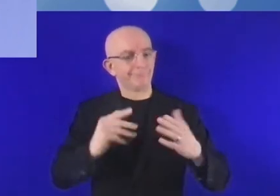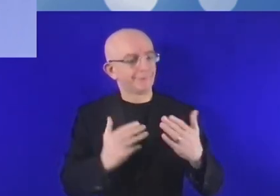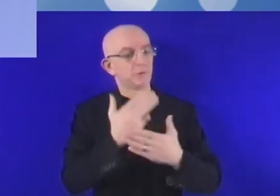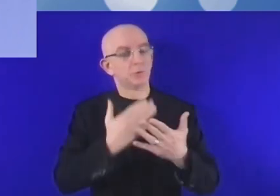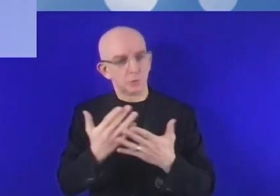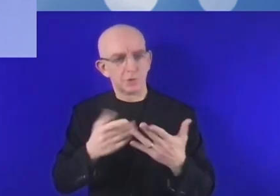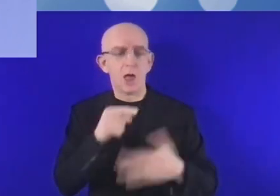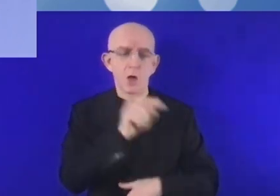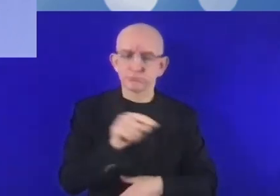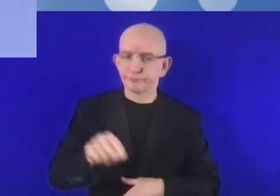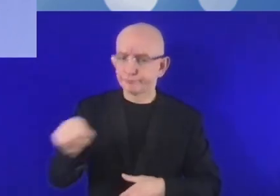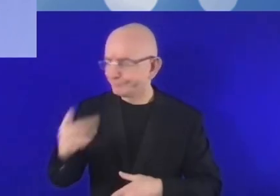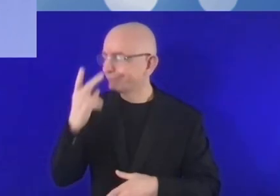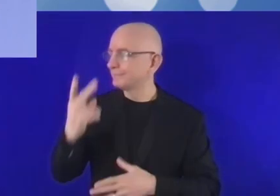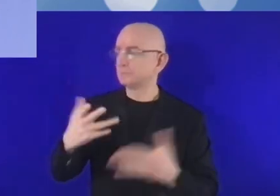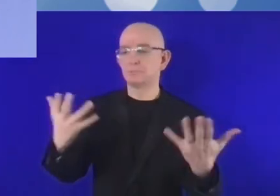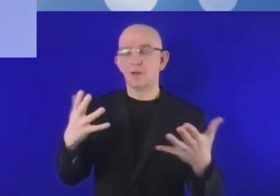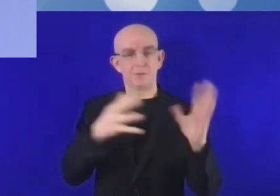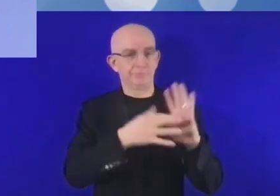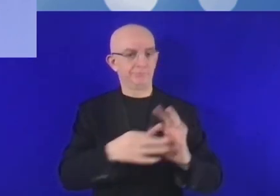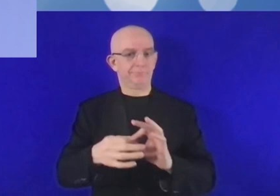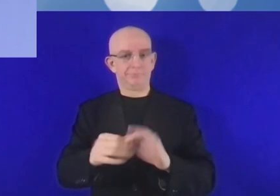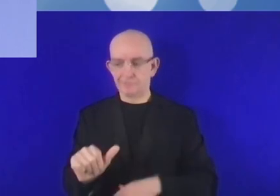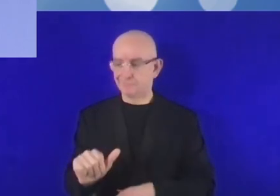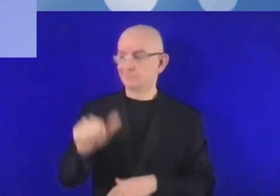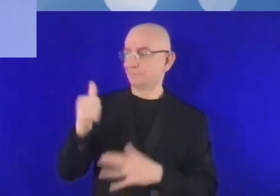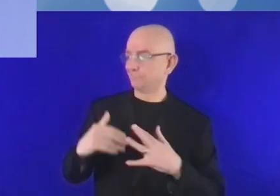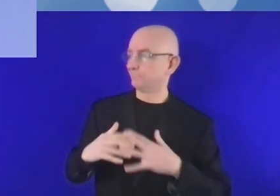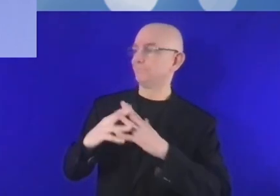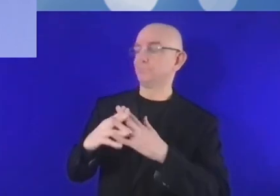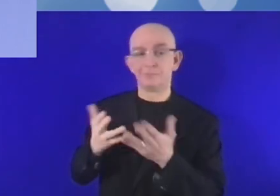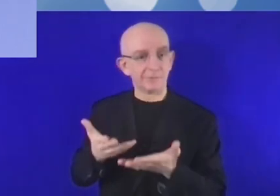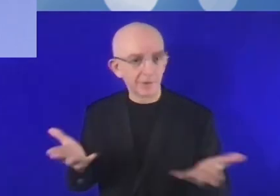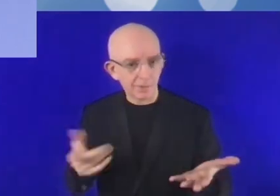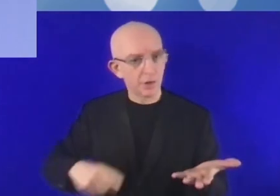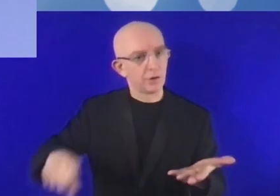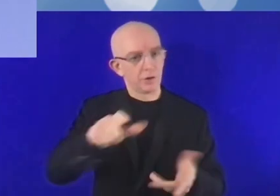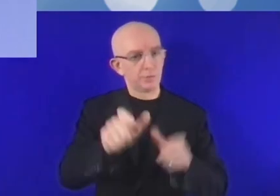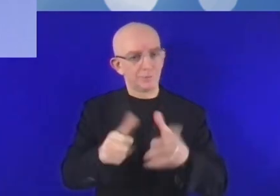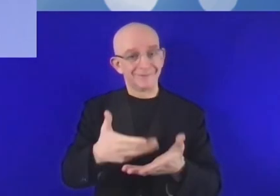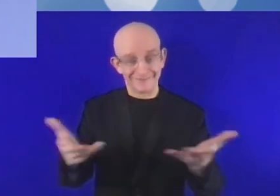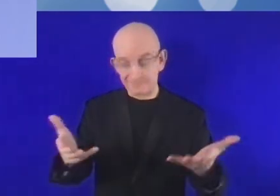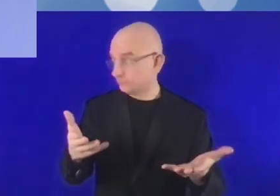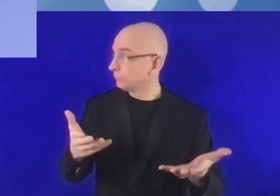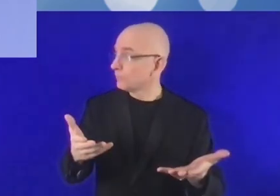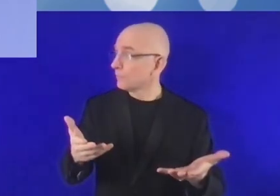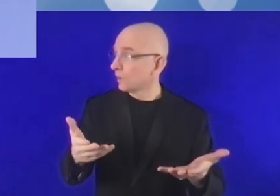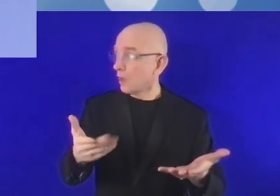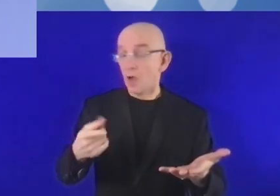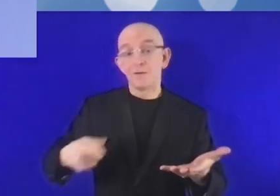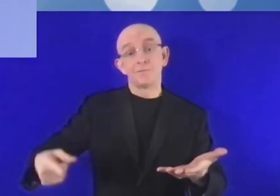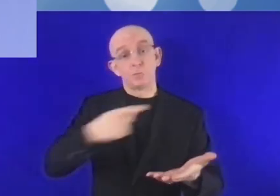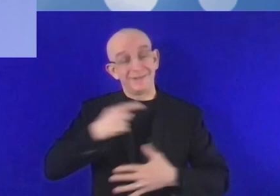'hui comme des innovations, ce sont en fait souvent des projets qui ont été montés par des start-up. Ce sont des start-up